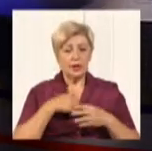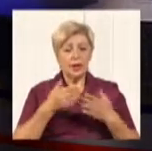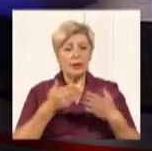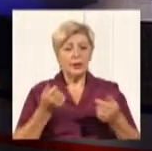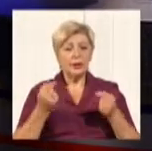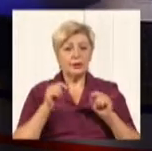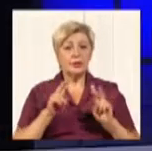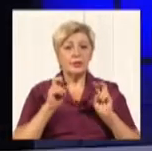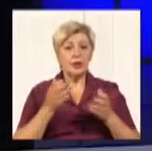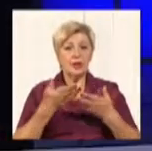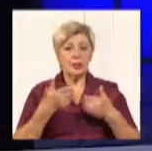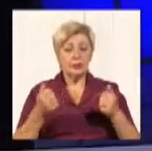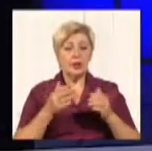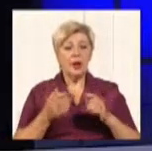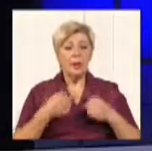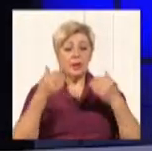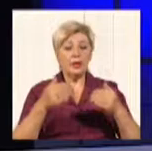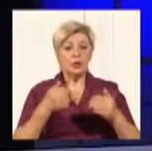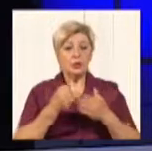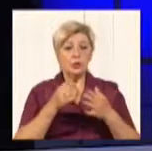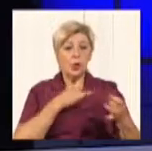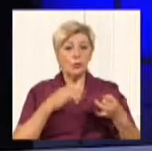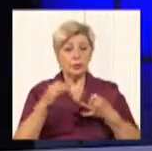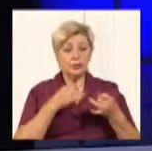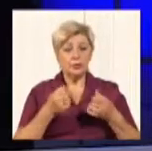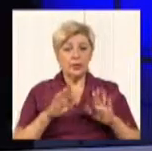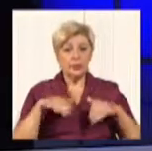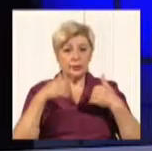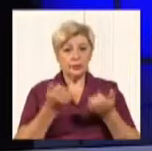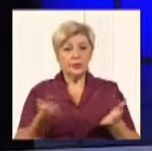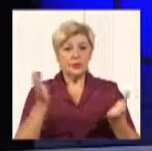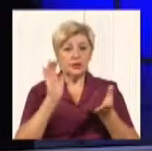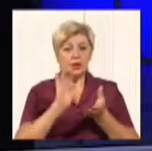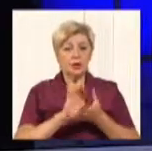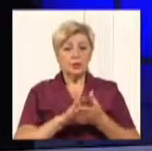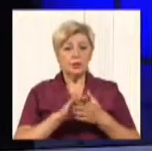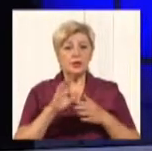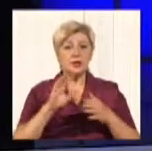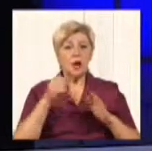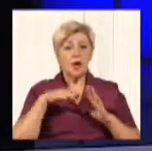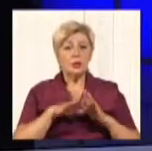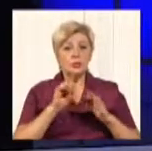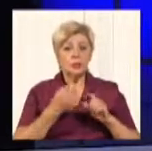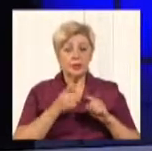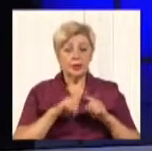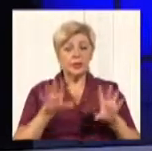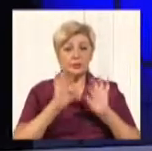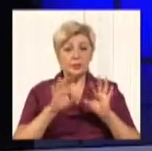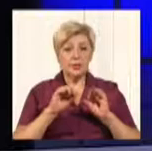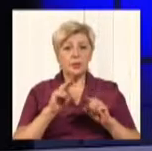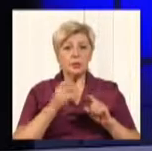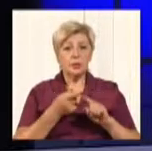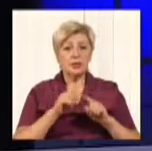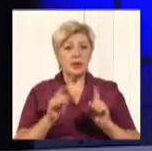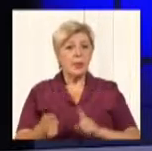тим, як ми перейдемо до обговорювання, пропоную ознайомитися з роликом, який, власне, і розповідає про цей перехід.